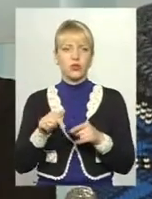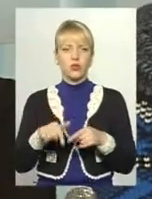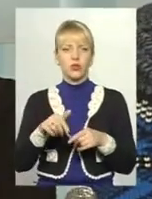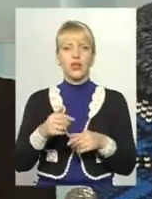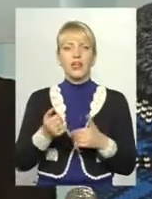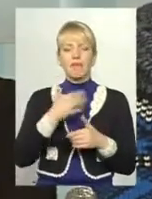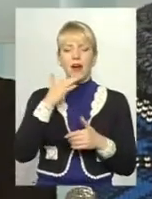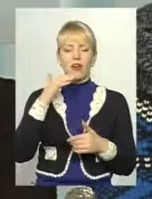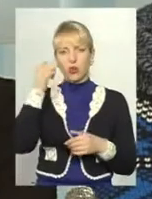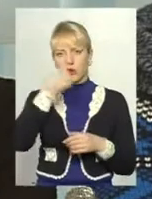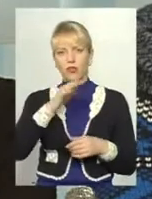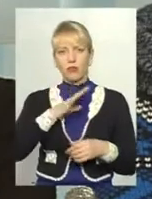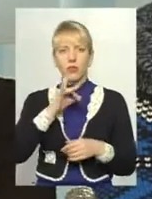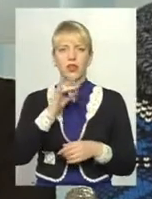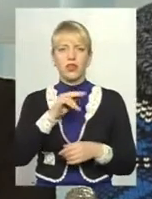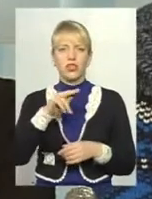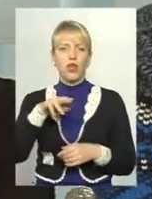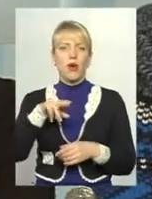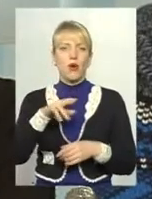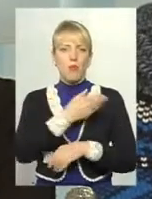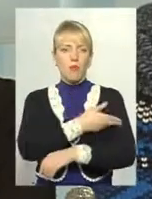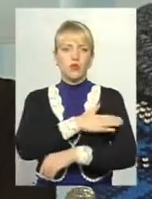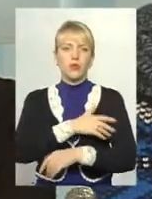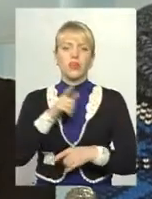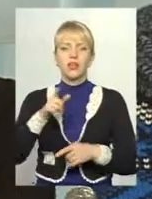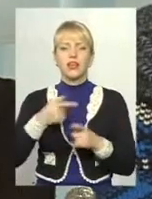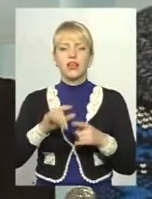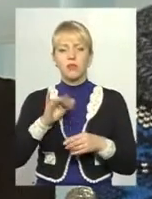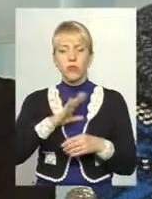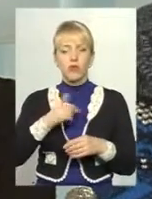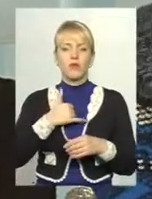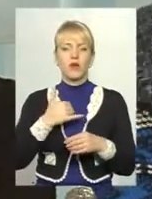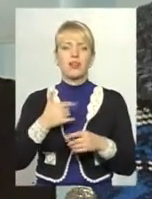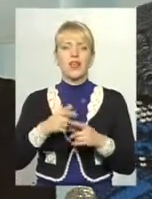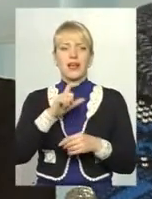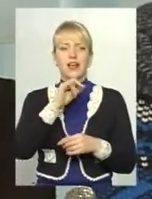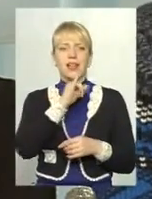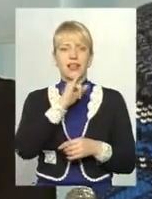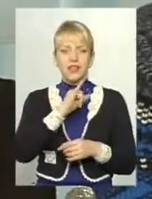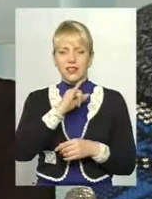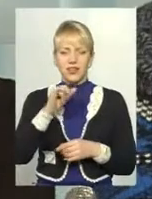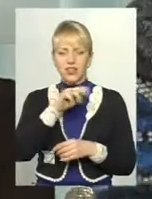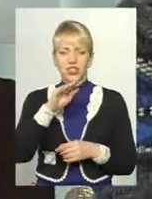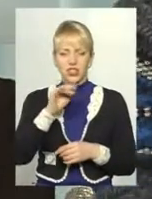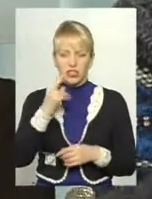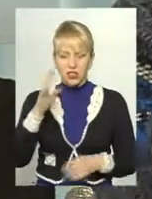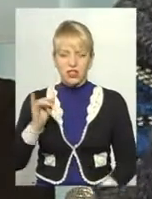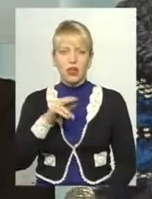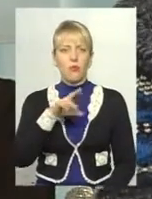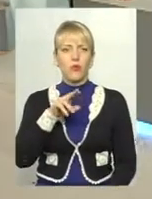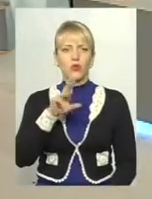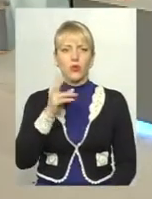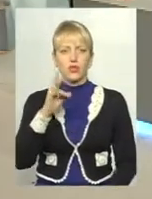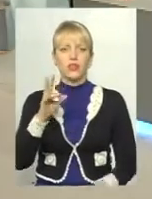посполита, в мене були польські фермери, вони задоволенням слухали про своїх предків, про Гіжицьких, Потоцьких, Замойських, як вони тут продавали